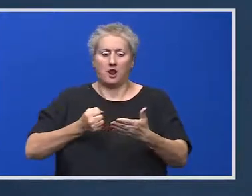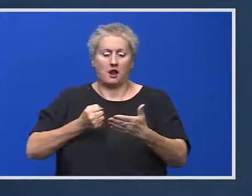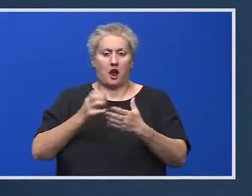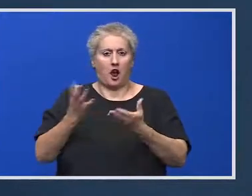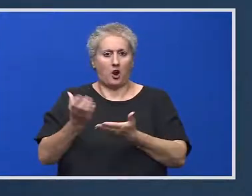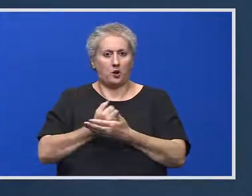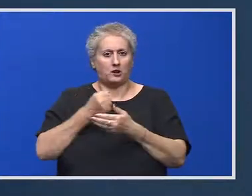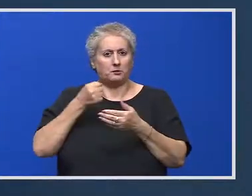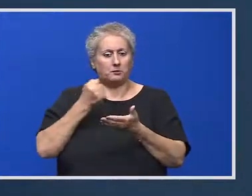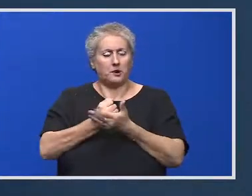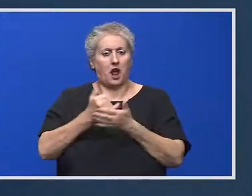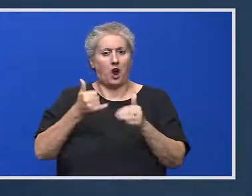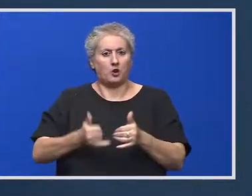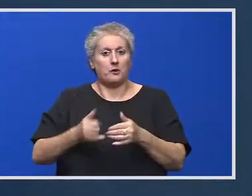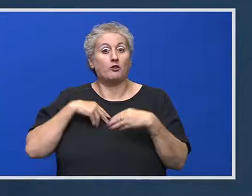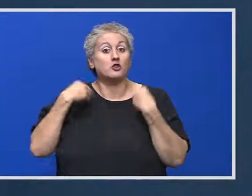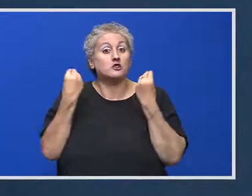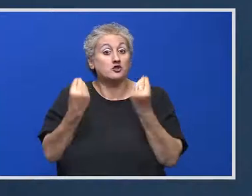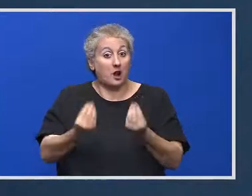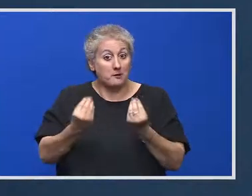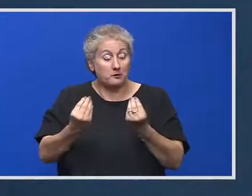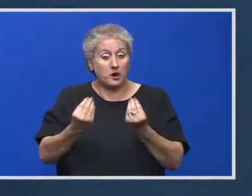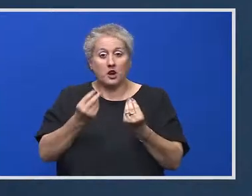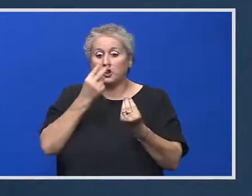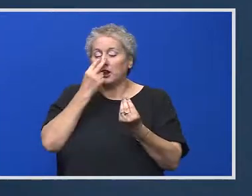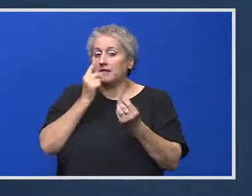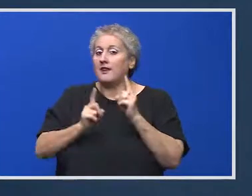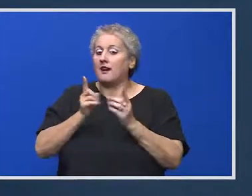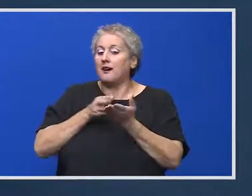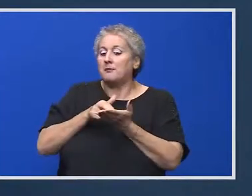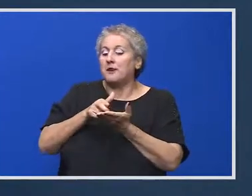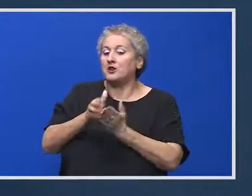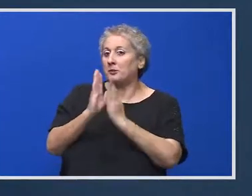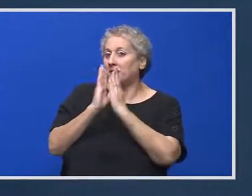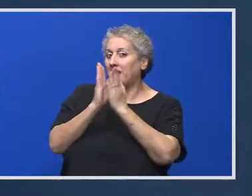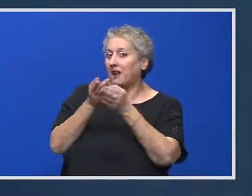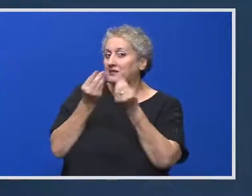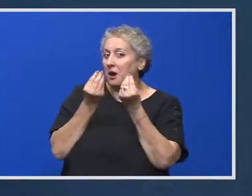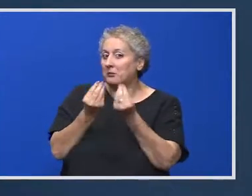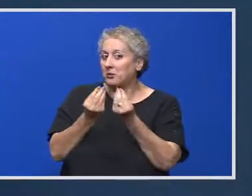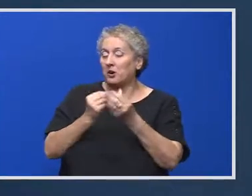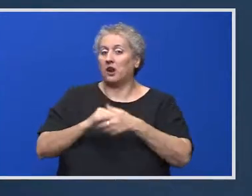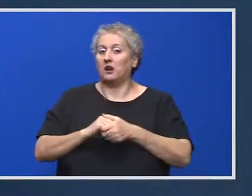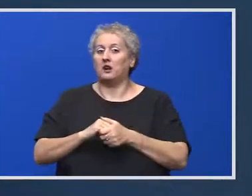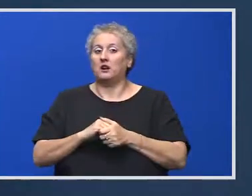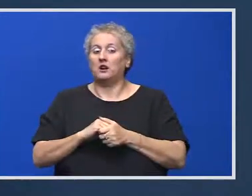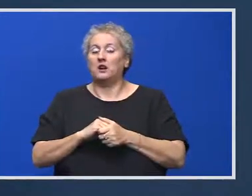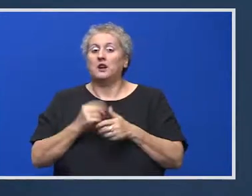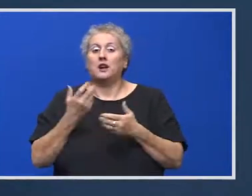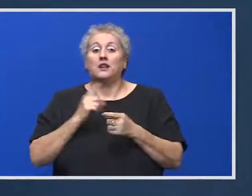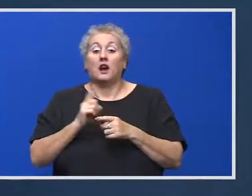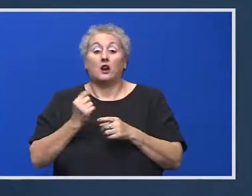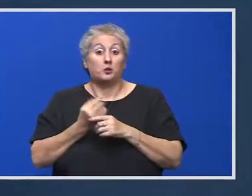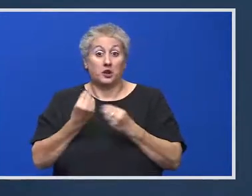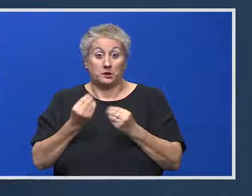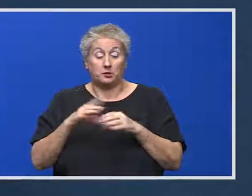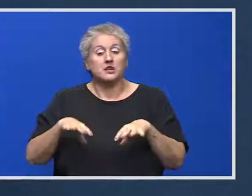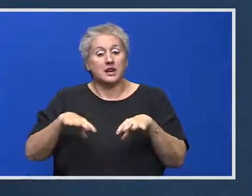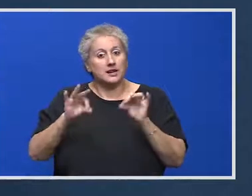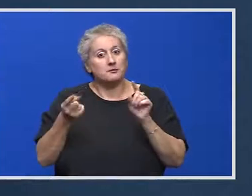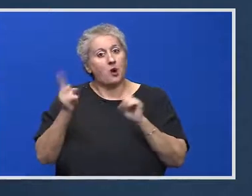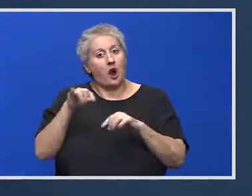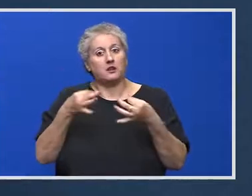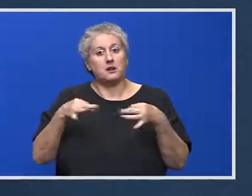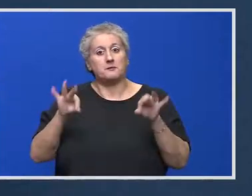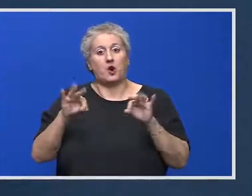au fost cele mai bune și dacă mergem în direcția corectă, și dacă nu, tot cu curaj și responsabilitate să găsim un alt